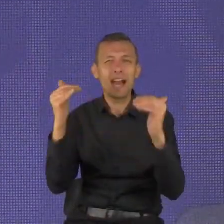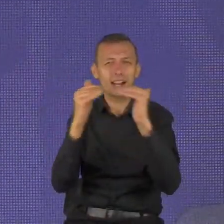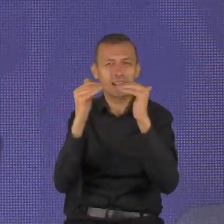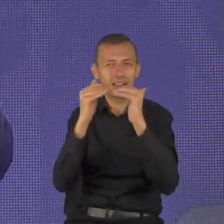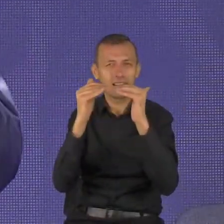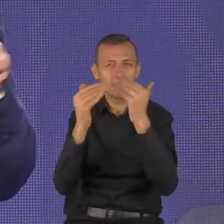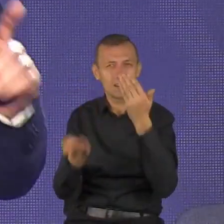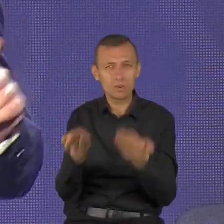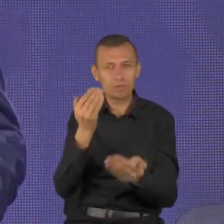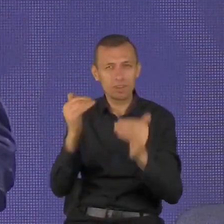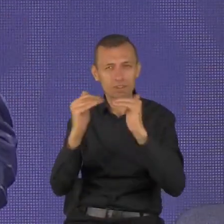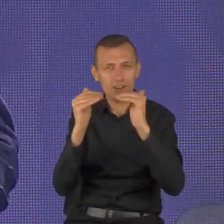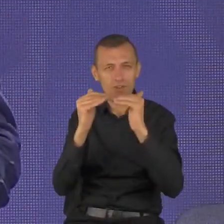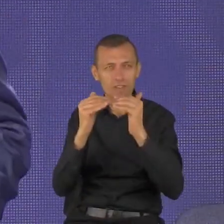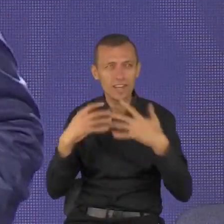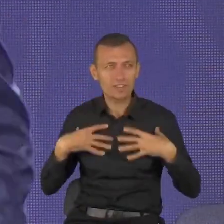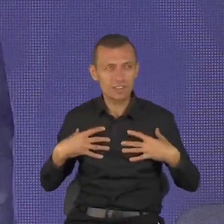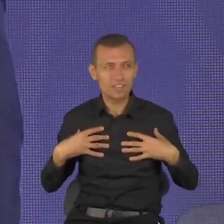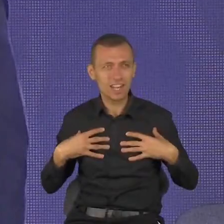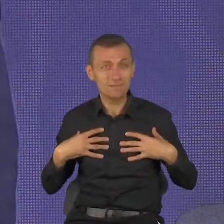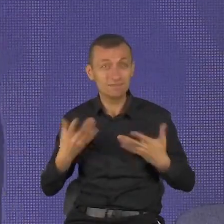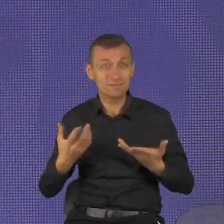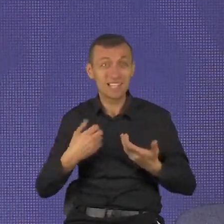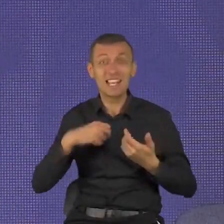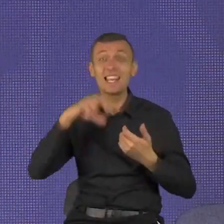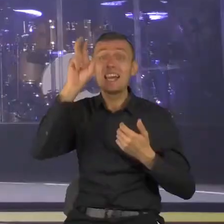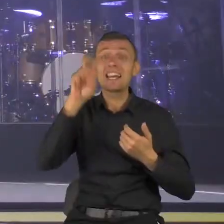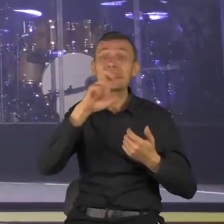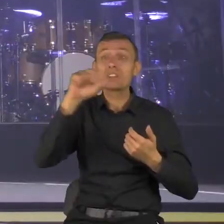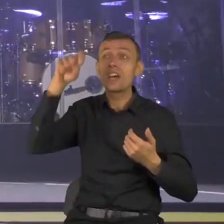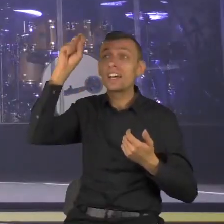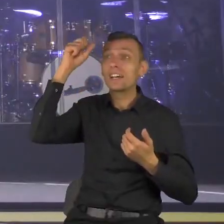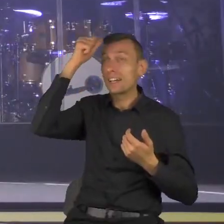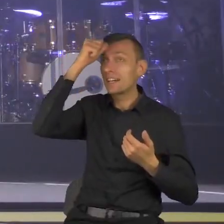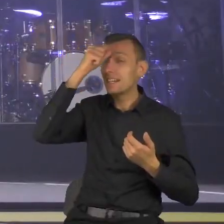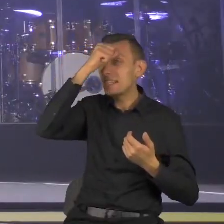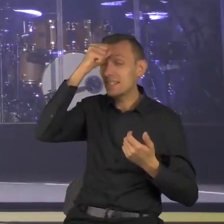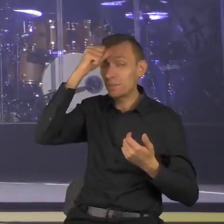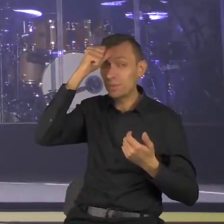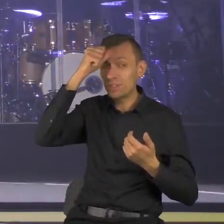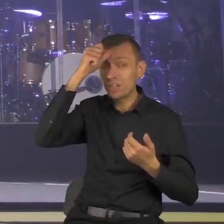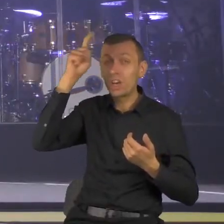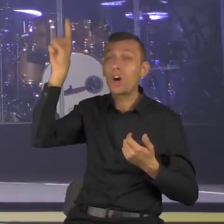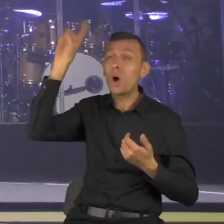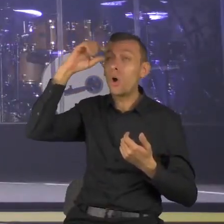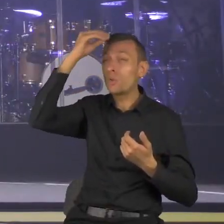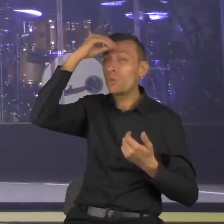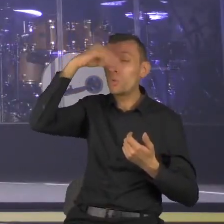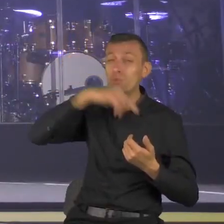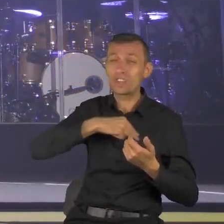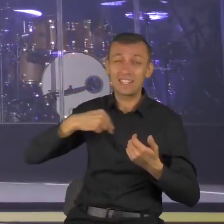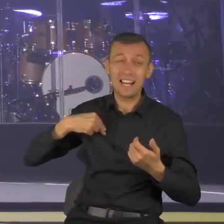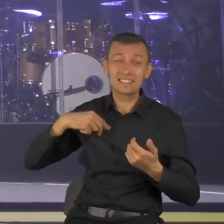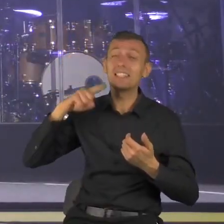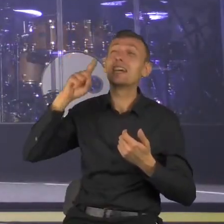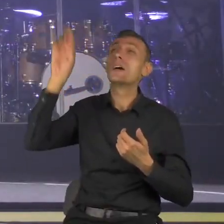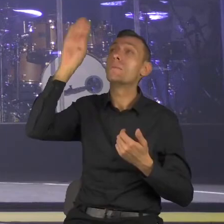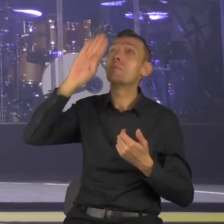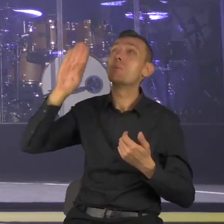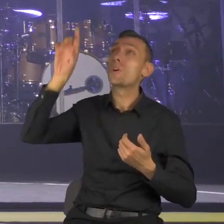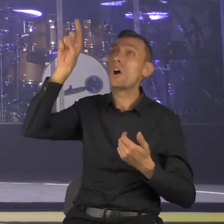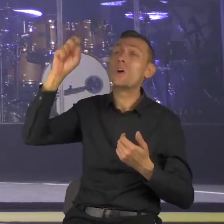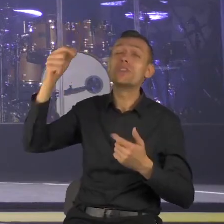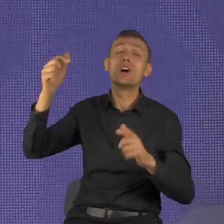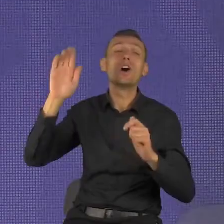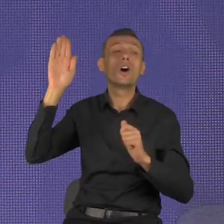Moim modelem jest Jezus Chrystus. Naucz się więc być zadowolonym, słuchaj zanim cokolwiek powiesz, bądź posłuszny czwartemu przykazaniu